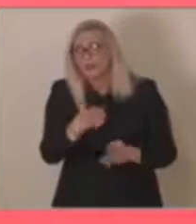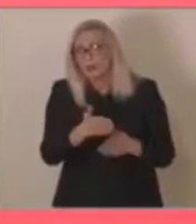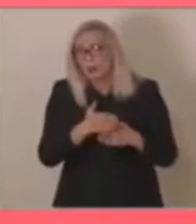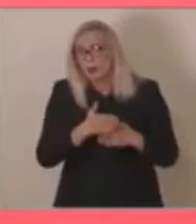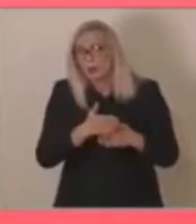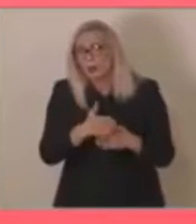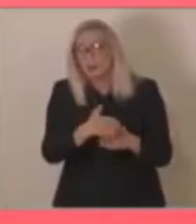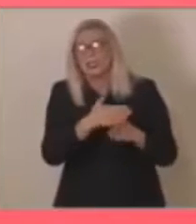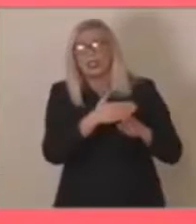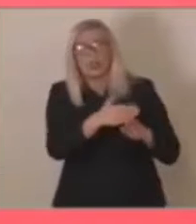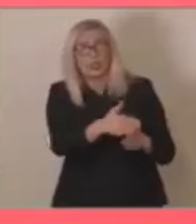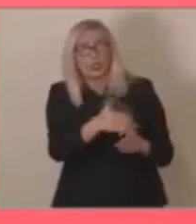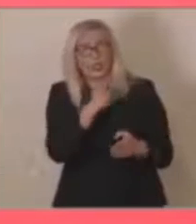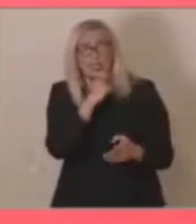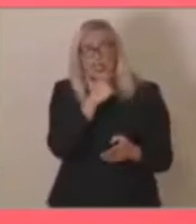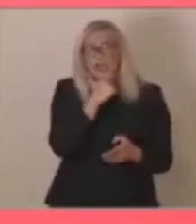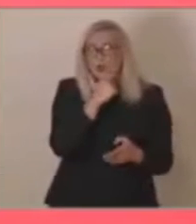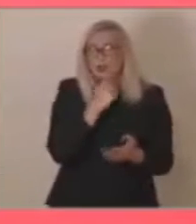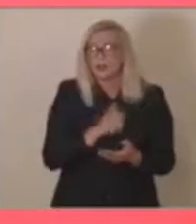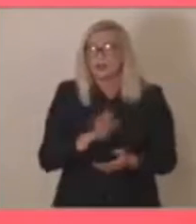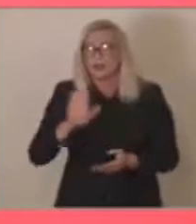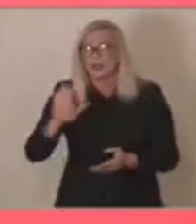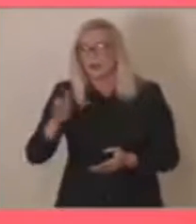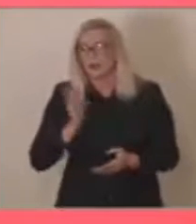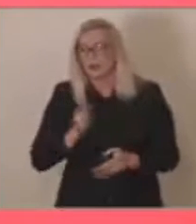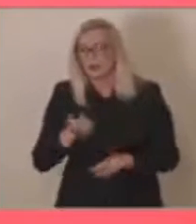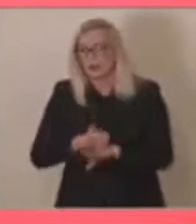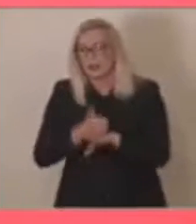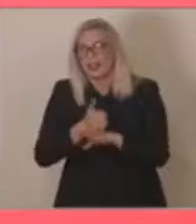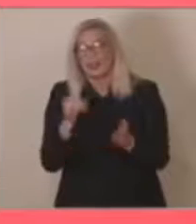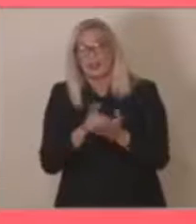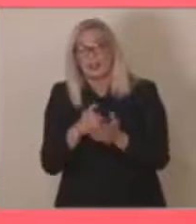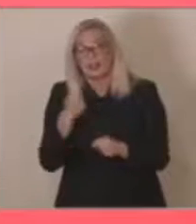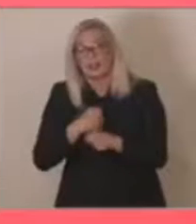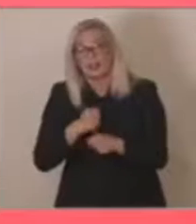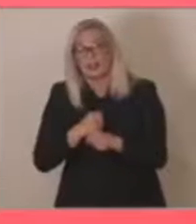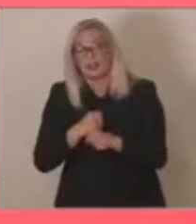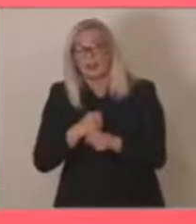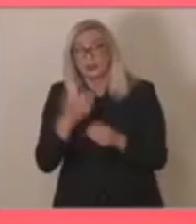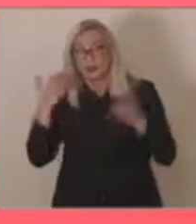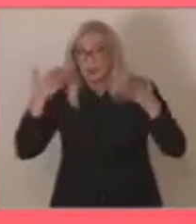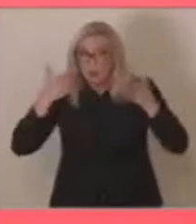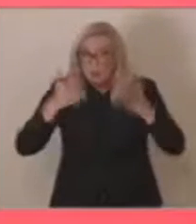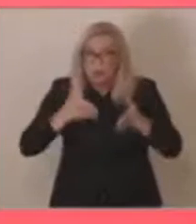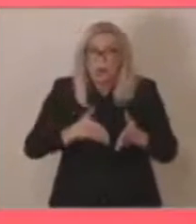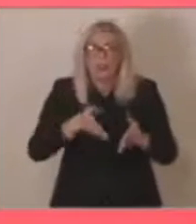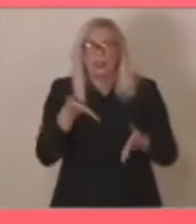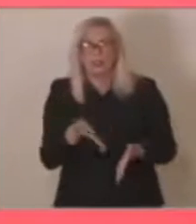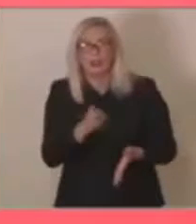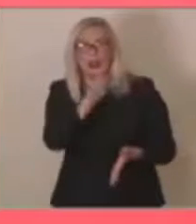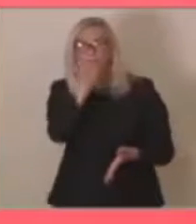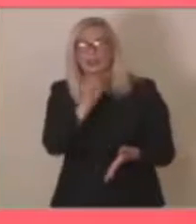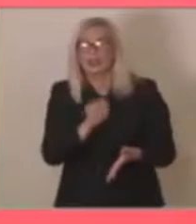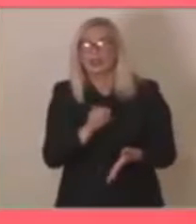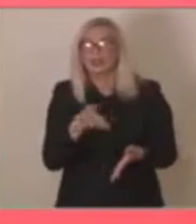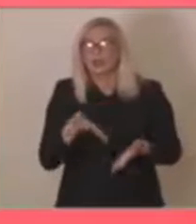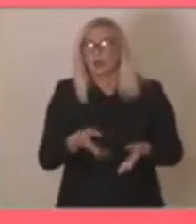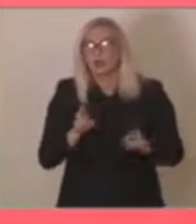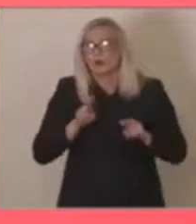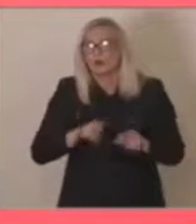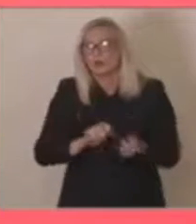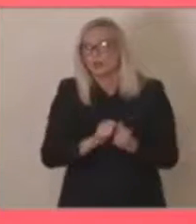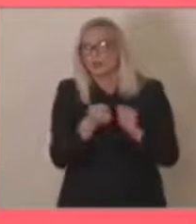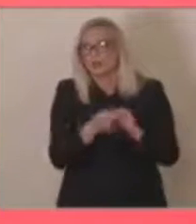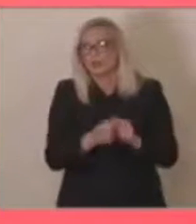кон економијата и дие господине премиера треба да работите пофокусирано на това прашања и тоа може да го